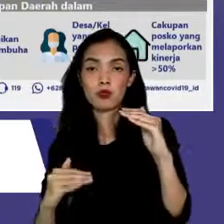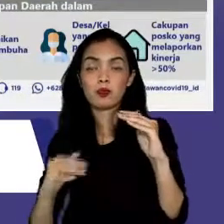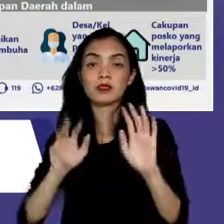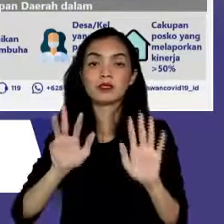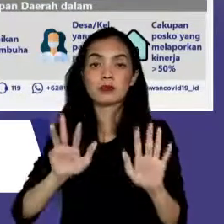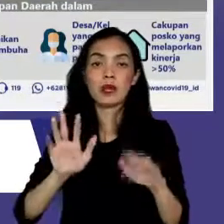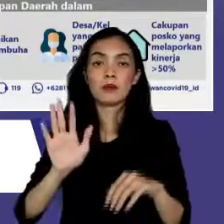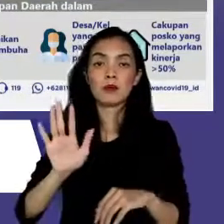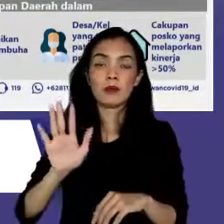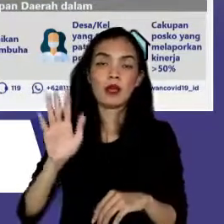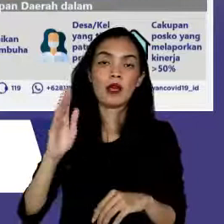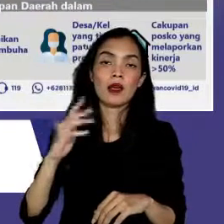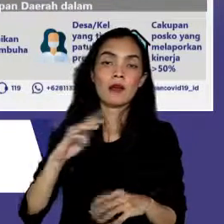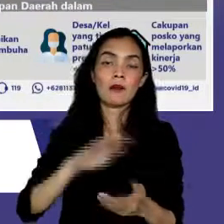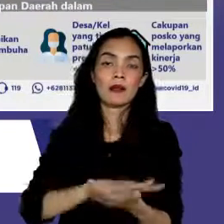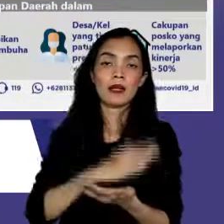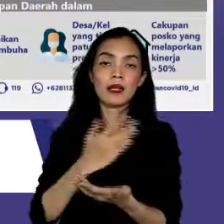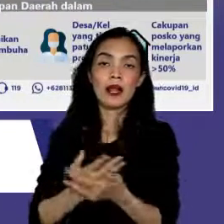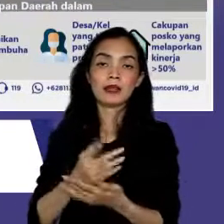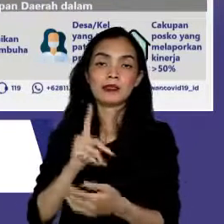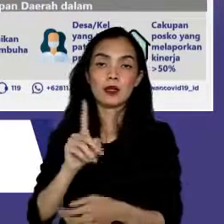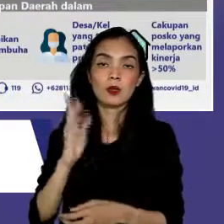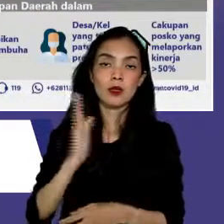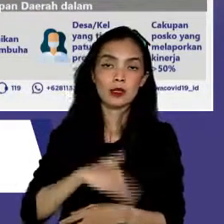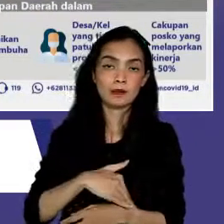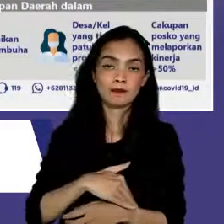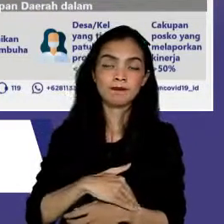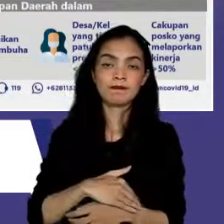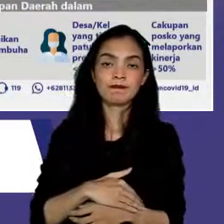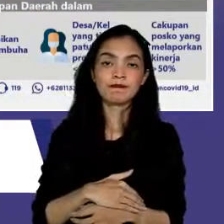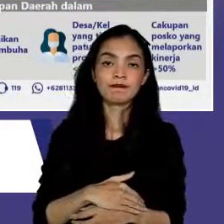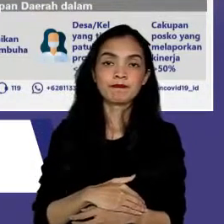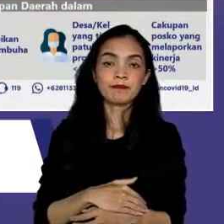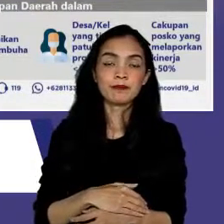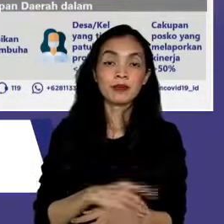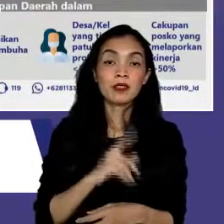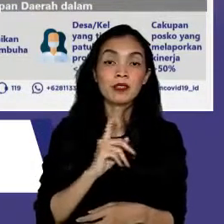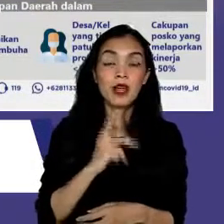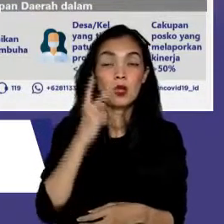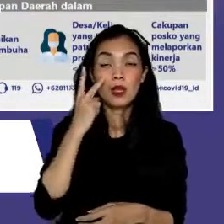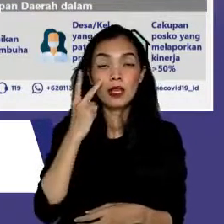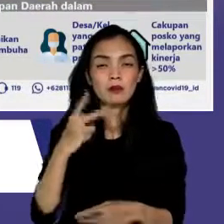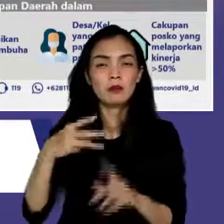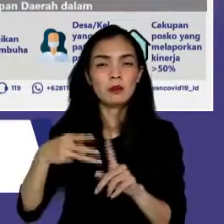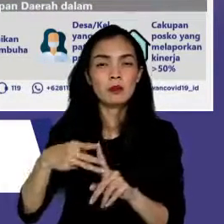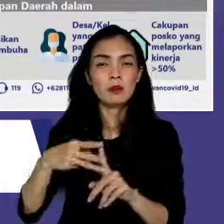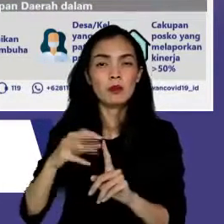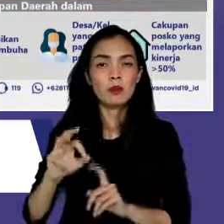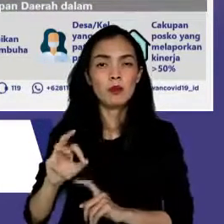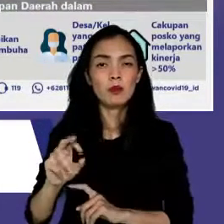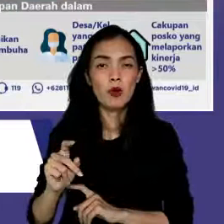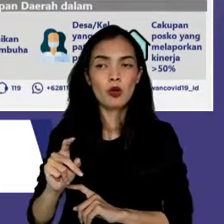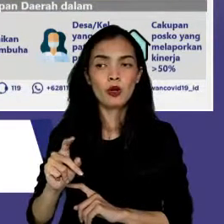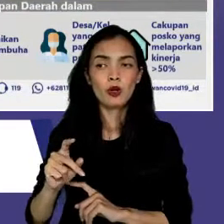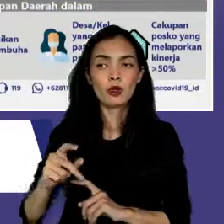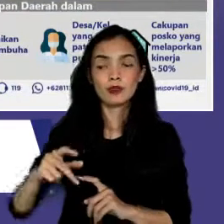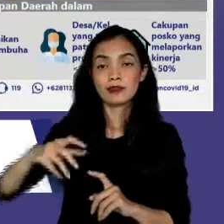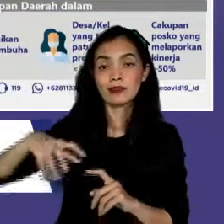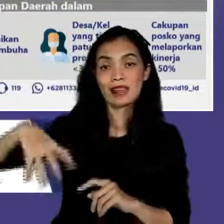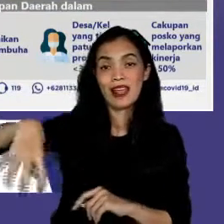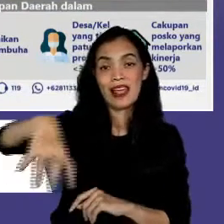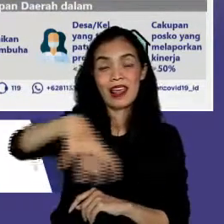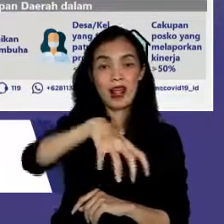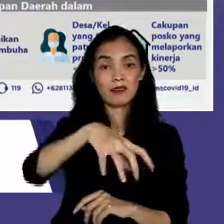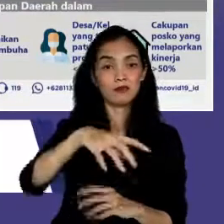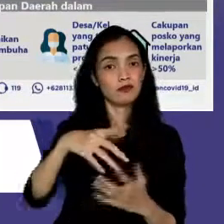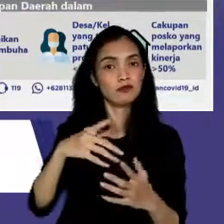kematian dalam sehari. Selanjutnya jika dilihat dari bor, seluruh provinsi telah menunjukkan